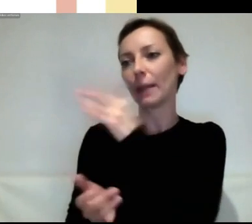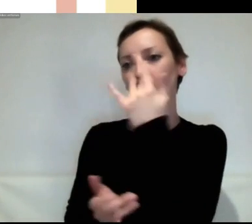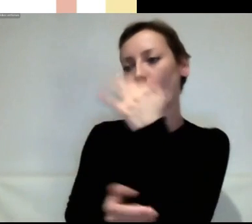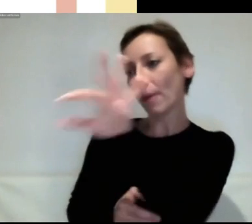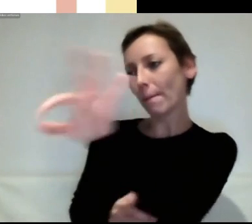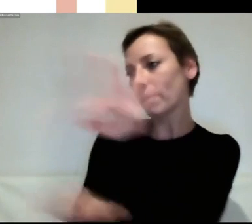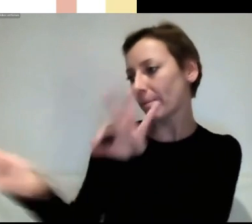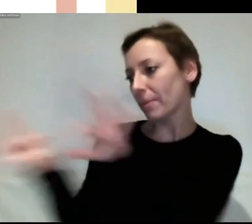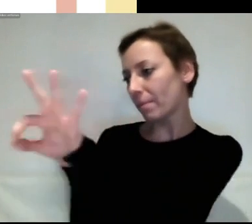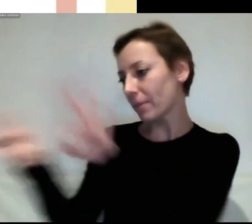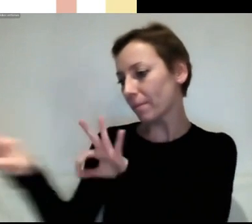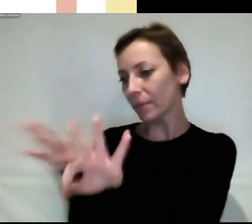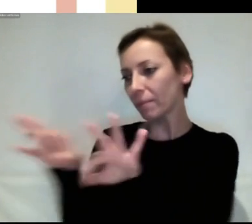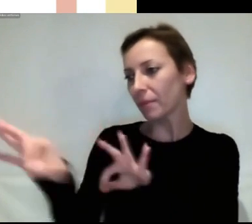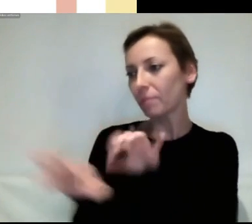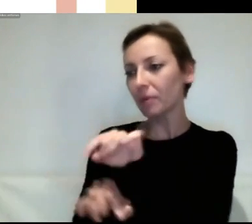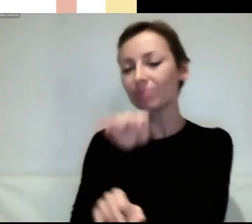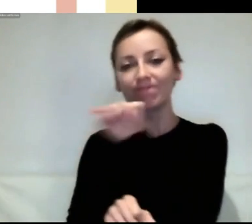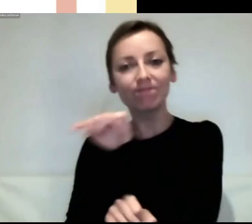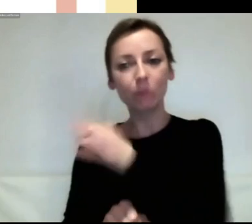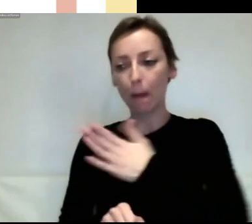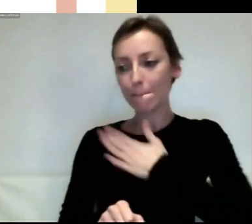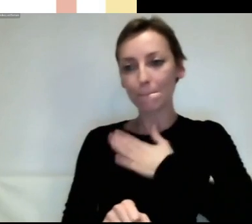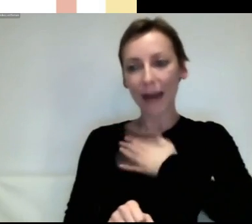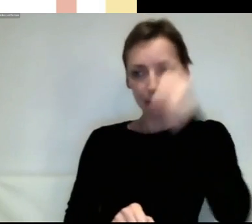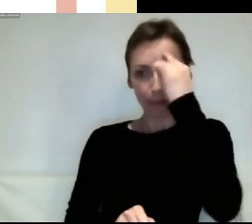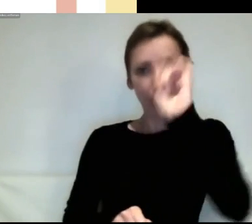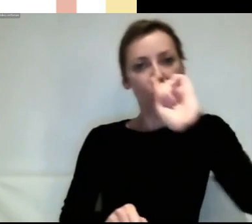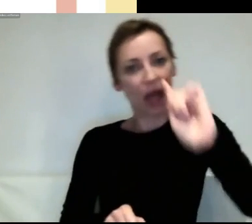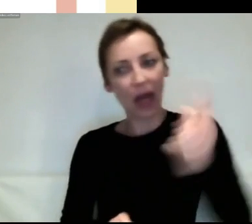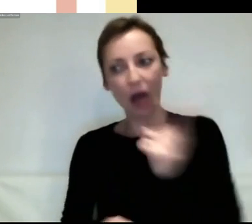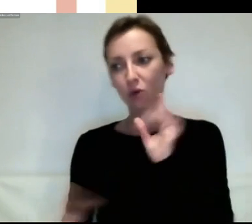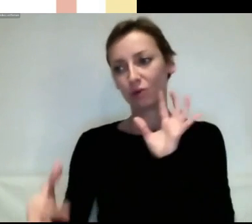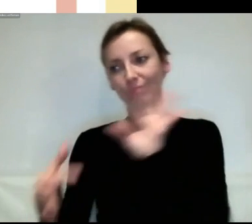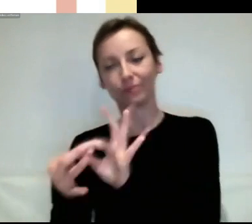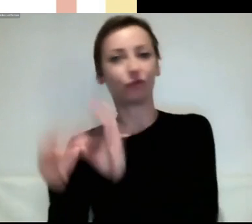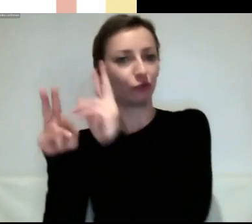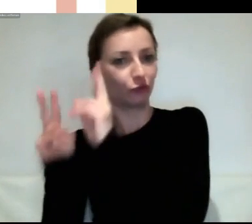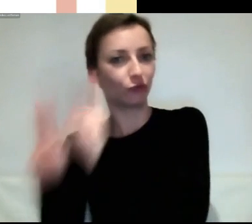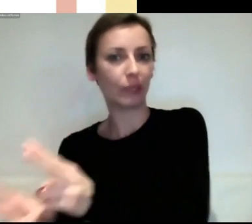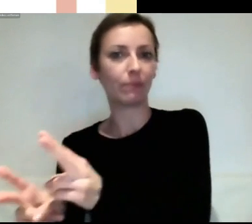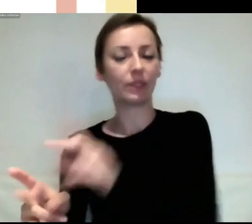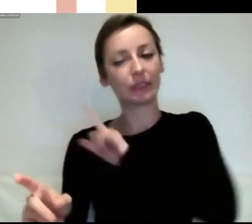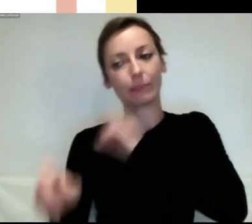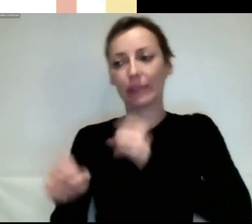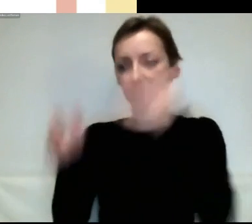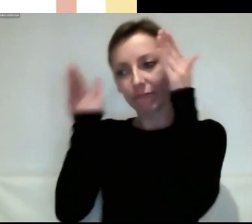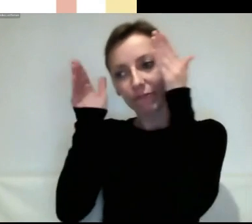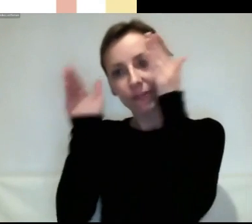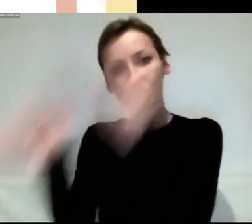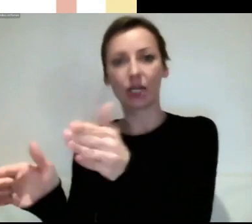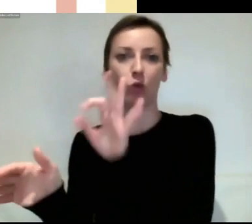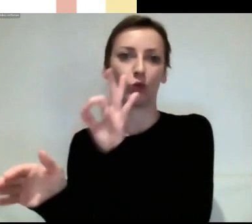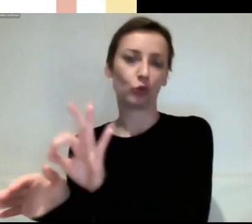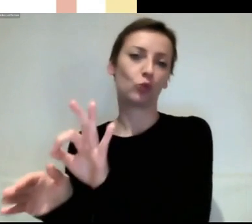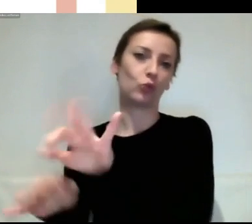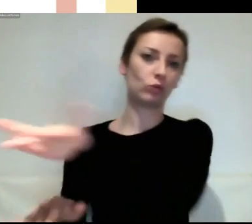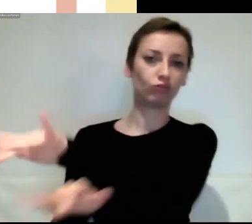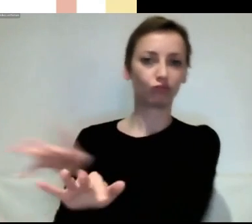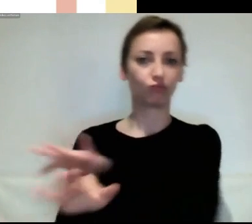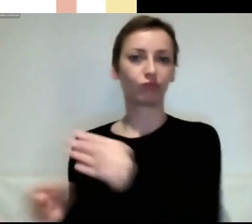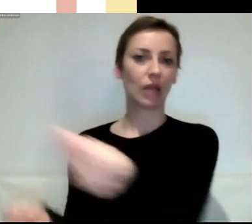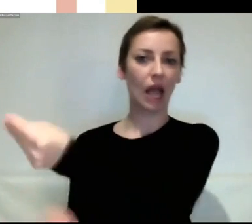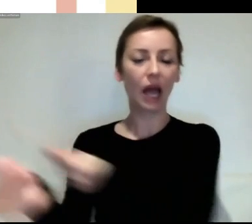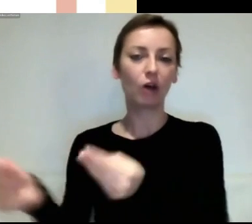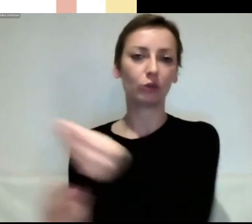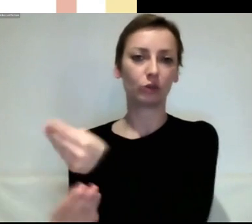die meine Perspektive mitdenkt und ich kann darauf vertrauen, dass da was Gutes stattfindet. Ich muss aber auch nicht blind